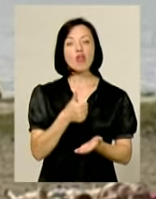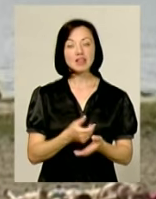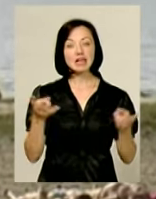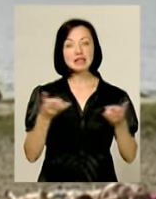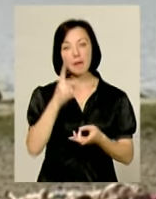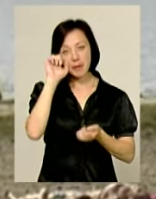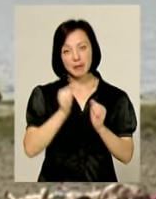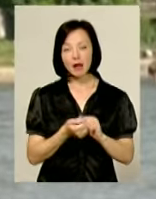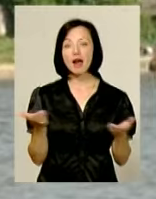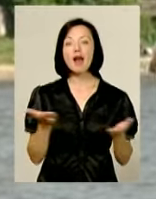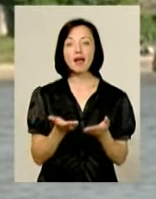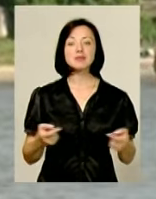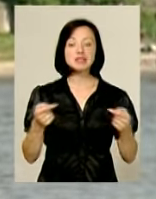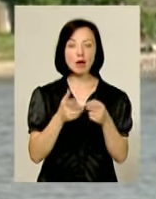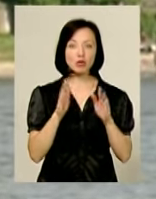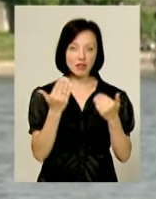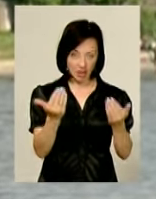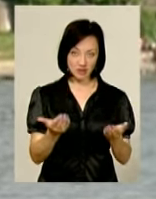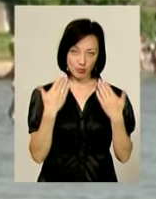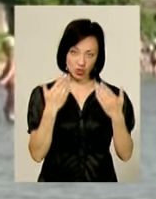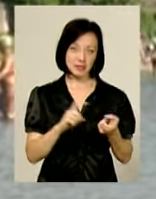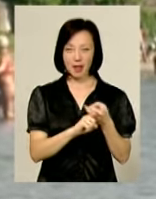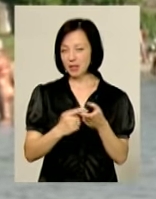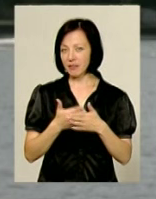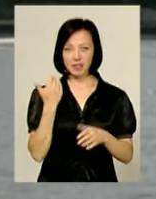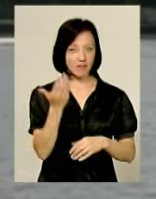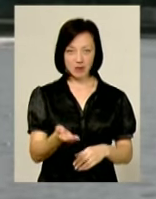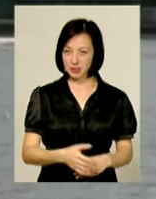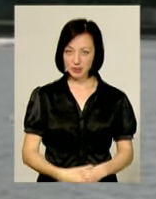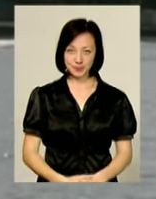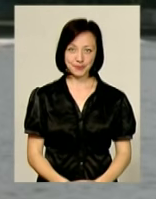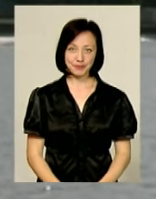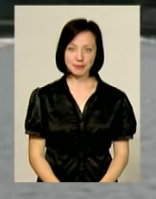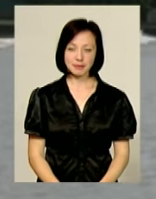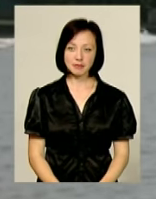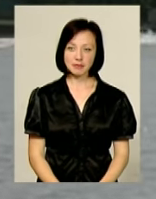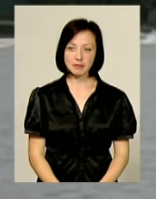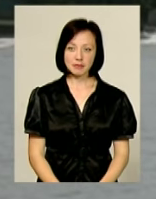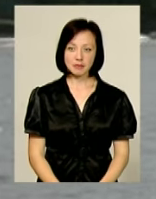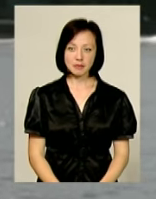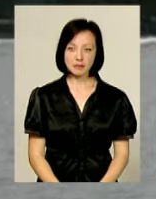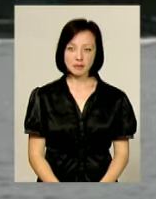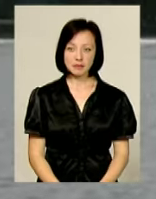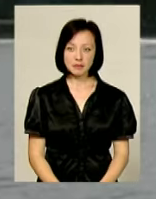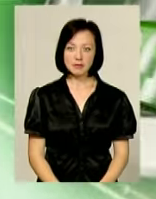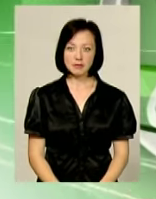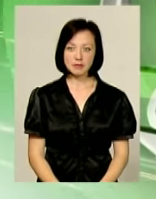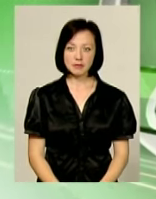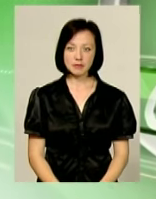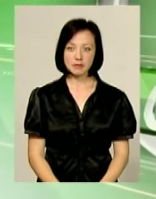варто пам'ятати, яким саме буде ваш відпочинок, залежить лише від вас. Тетяна Пресикар, Юрій Чорний для інформаційного випуску.